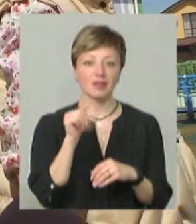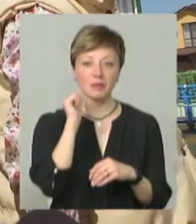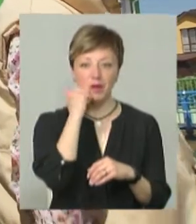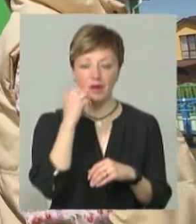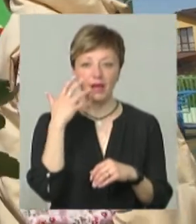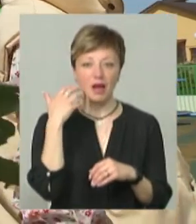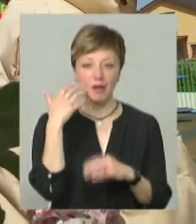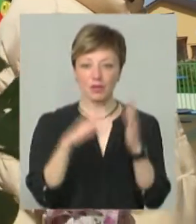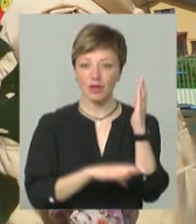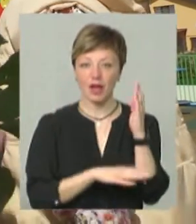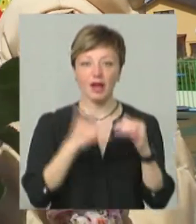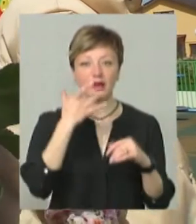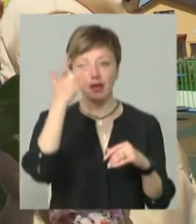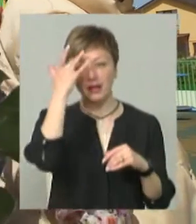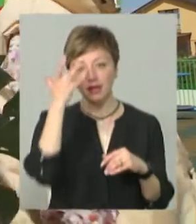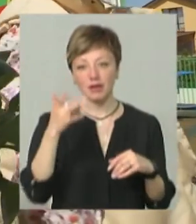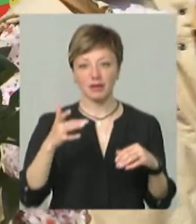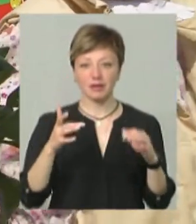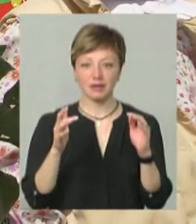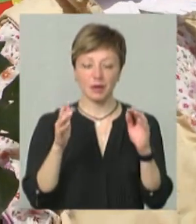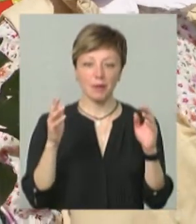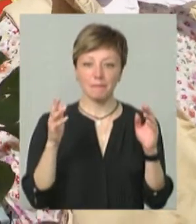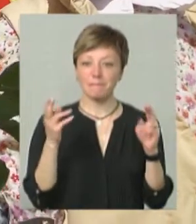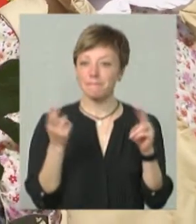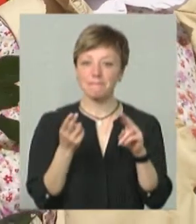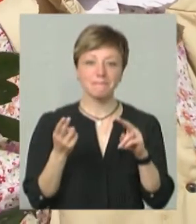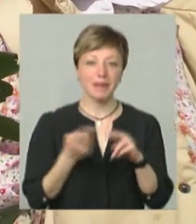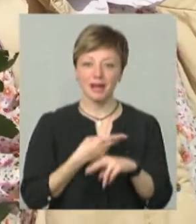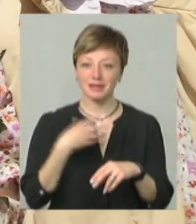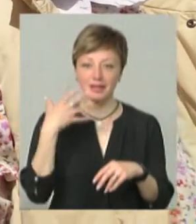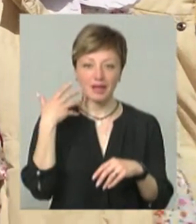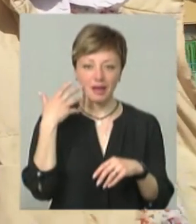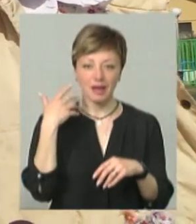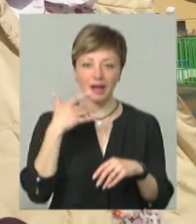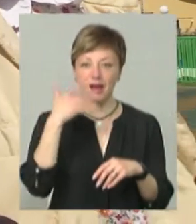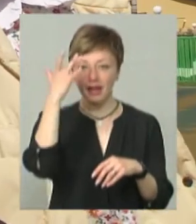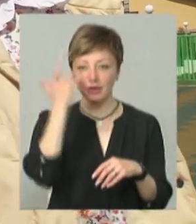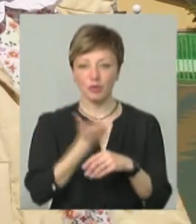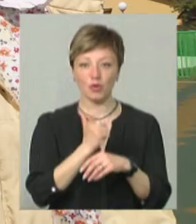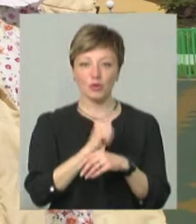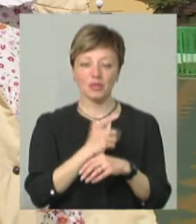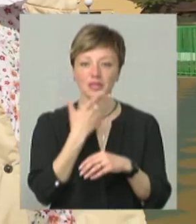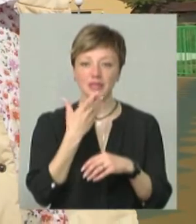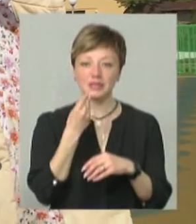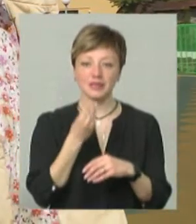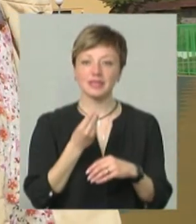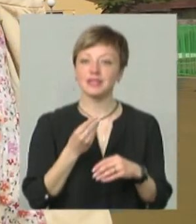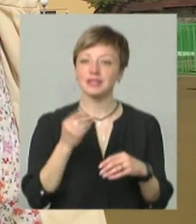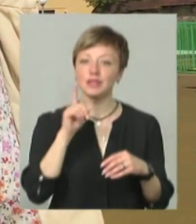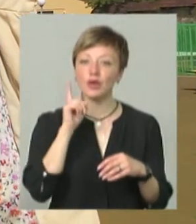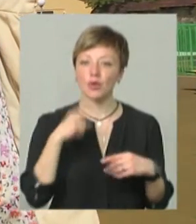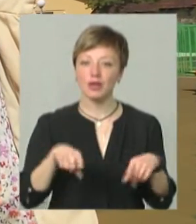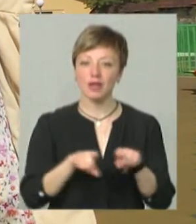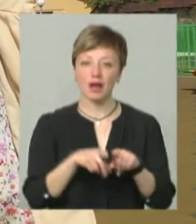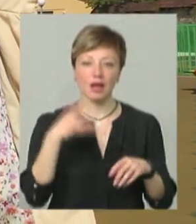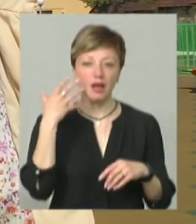тільки літом вона от така, без яблок, а літом вона дуже красива, зелена така. Яблоки